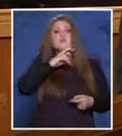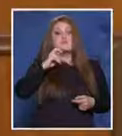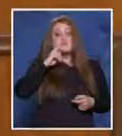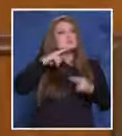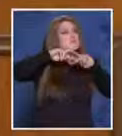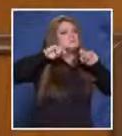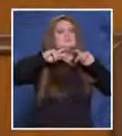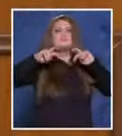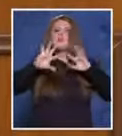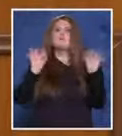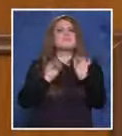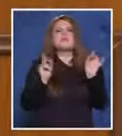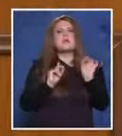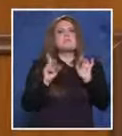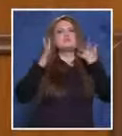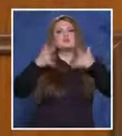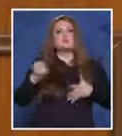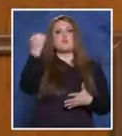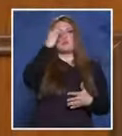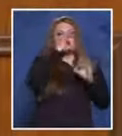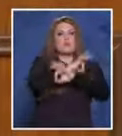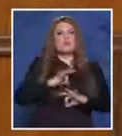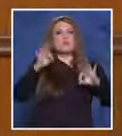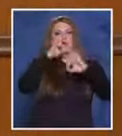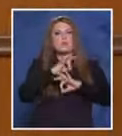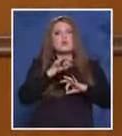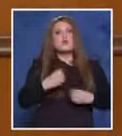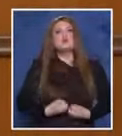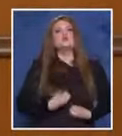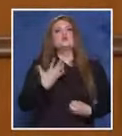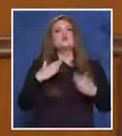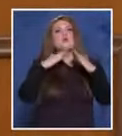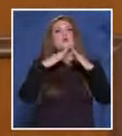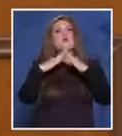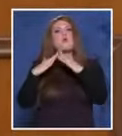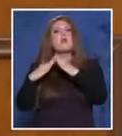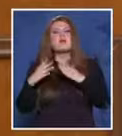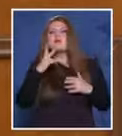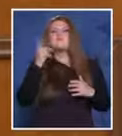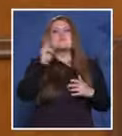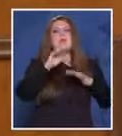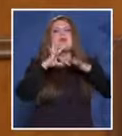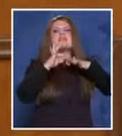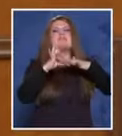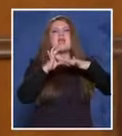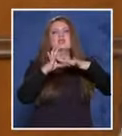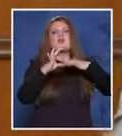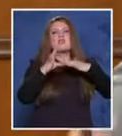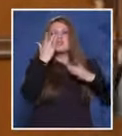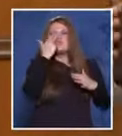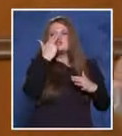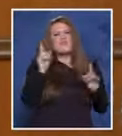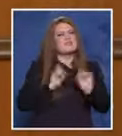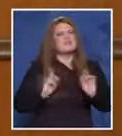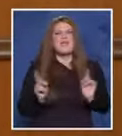и така нататък. разбрах. Душески колиби, дектори на лъжата, малко се съмняват, то трудно се стига до там, но